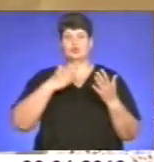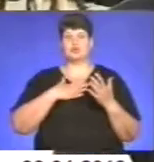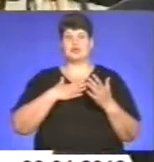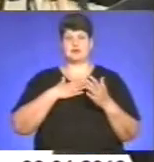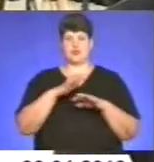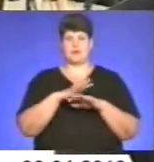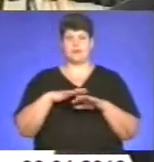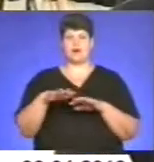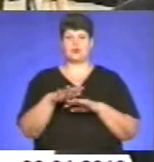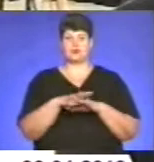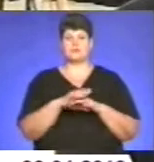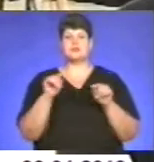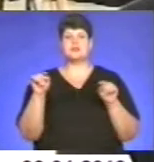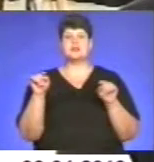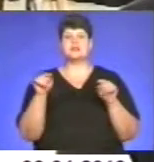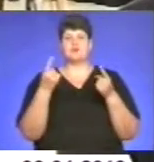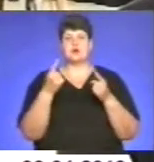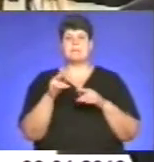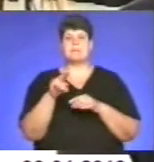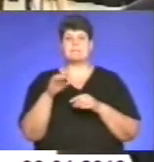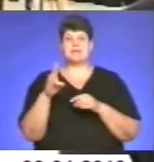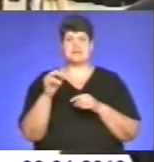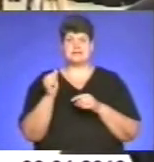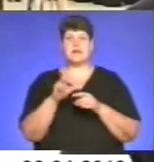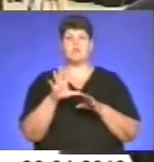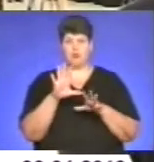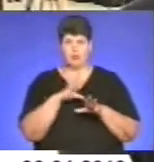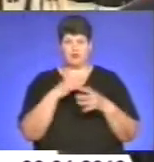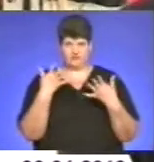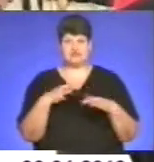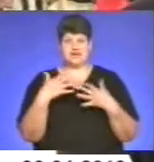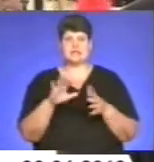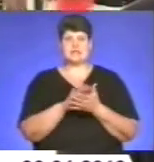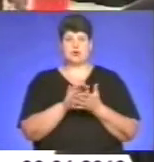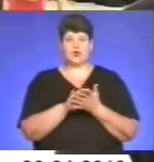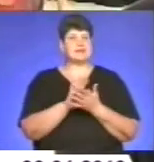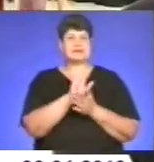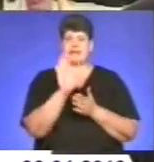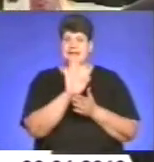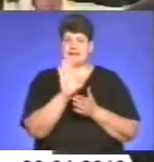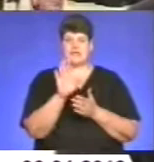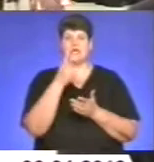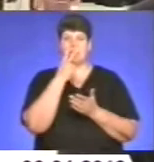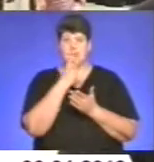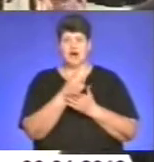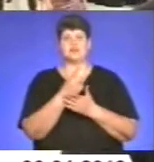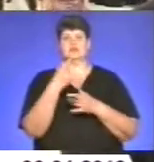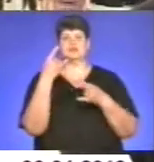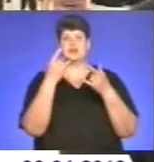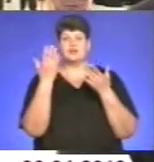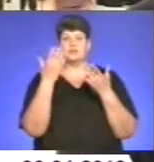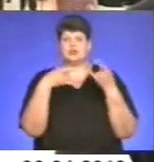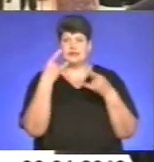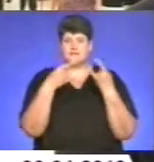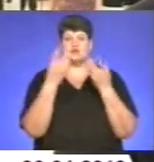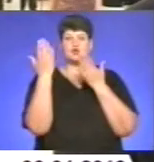народу. З тварами Пінзеля до того вже були знайомі? Ні, я тільки бачив, по телевізу читав і по телевізу бачив, коли